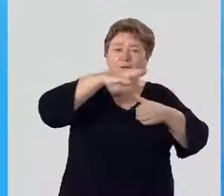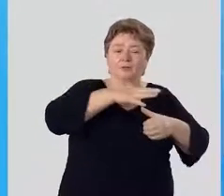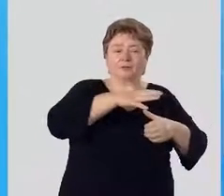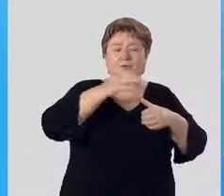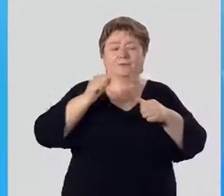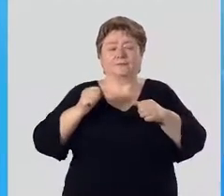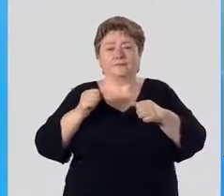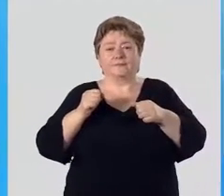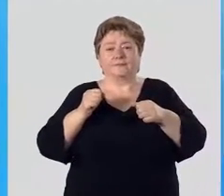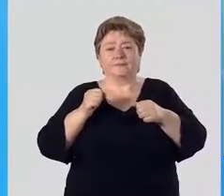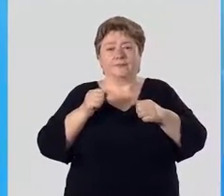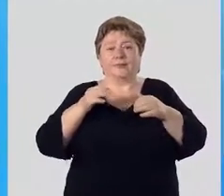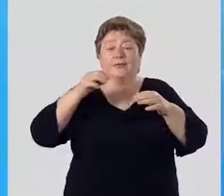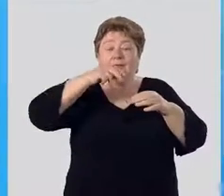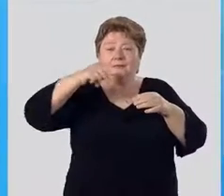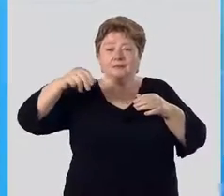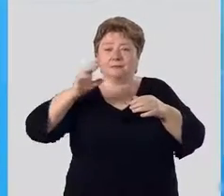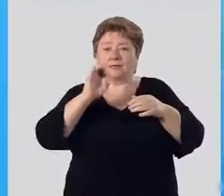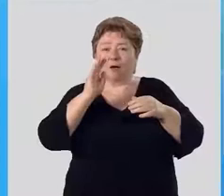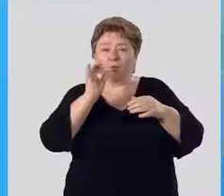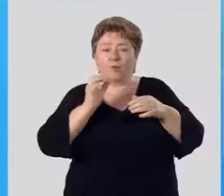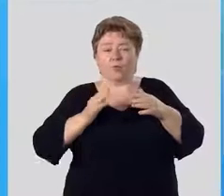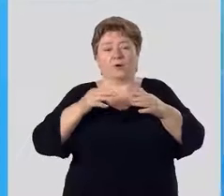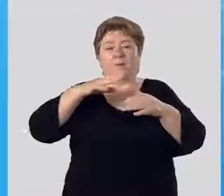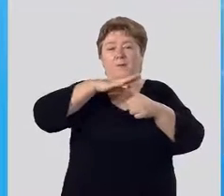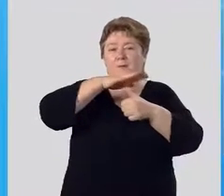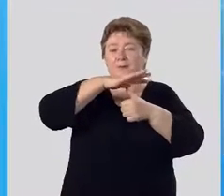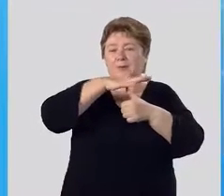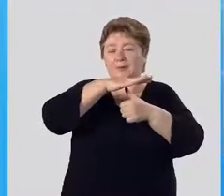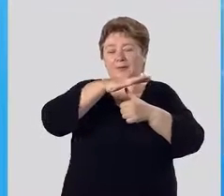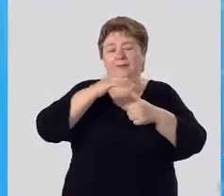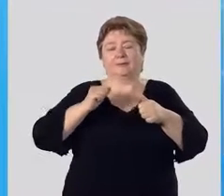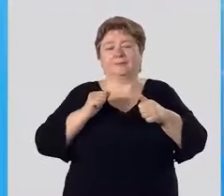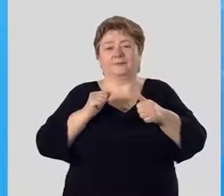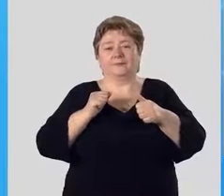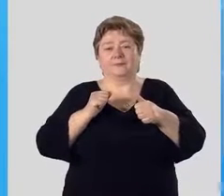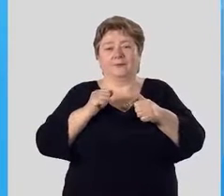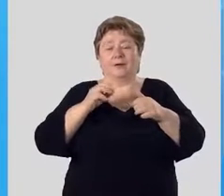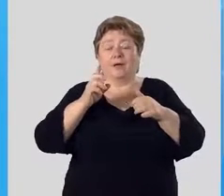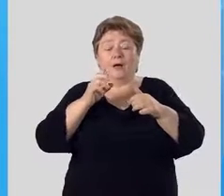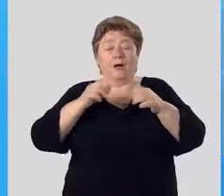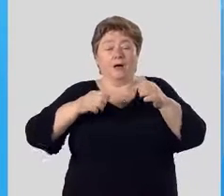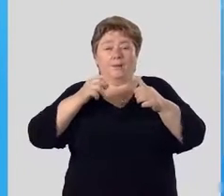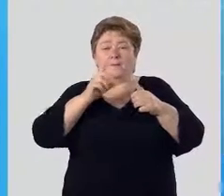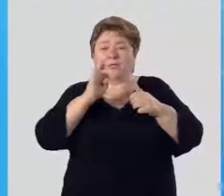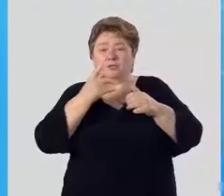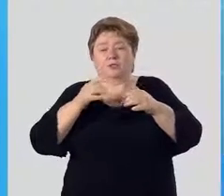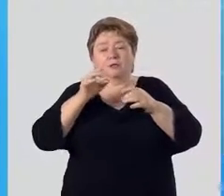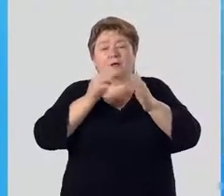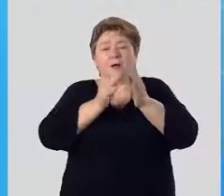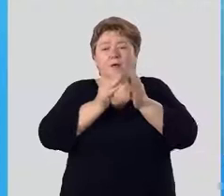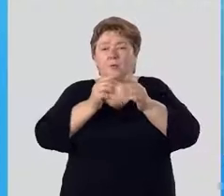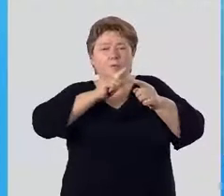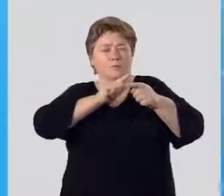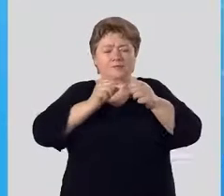а семена сикамора – пропеллерами. Бешеный огурец выбрасывает свои семена